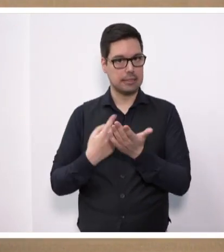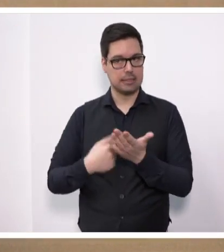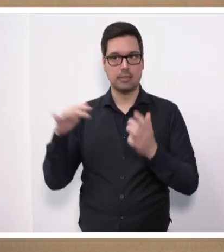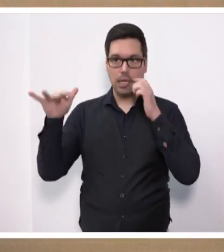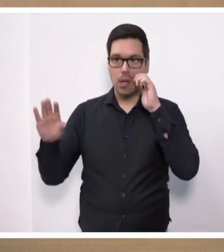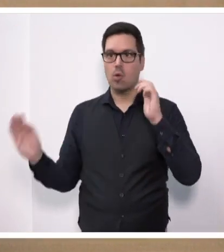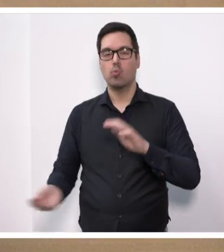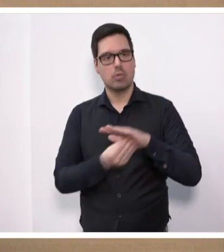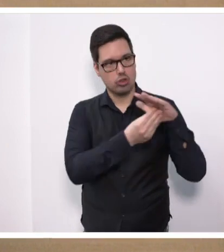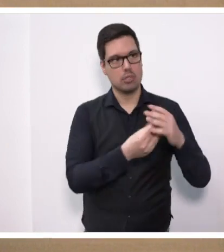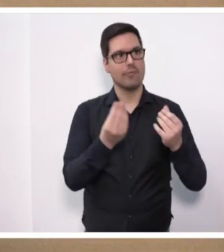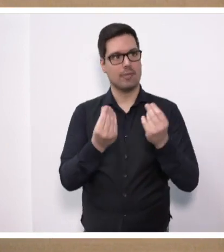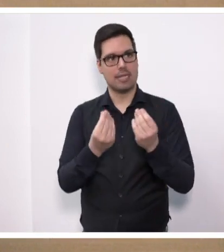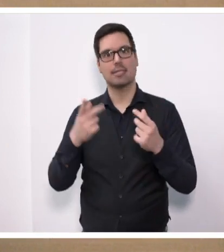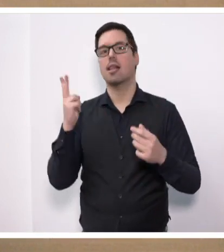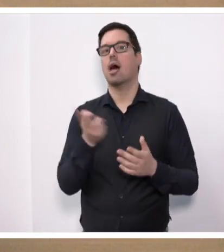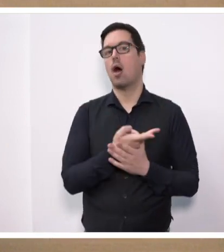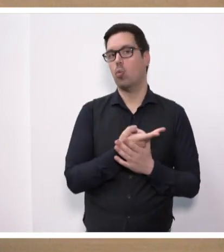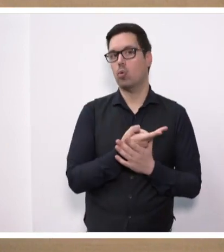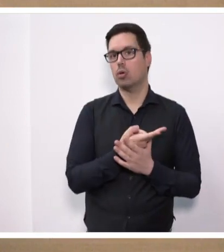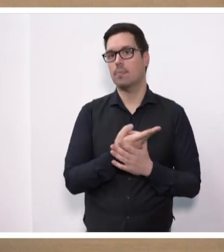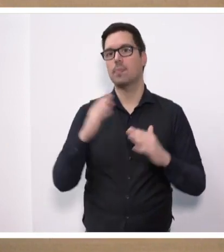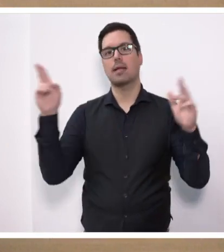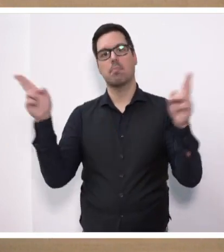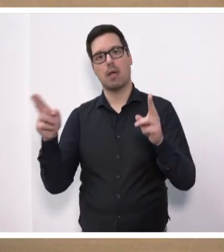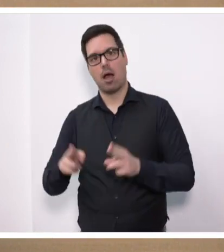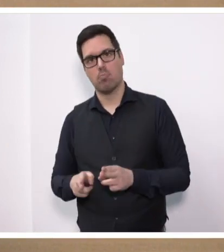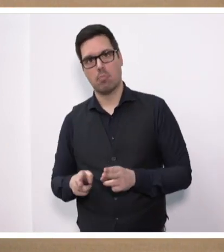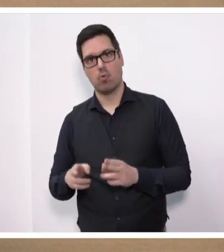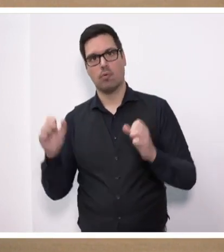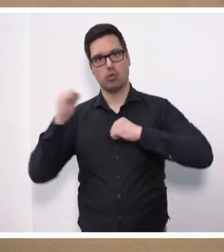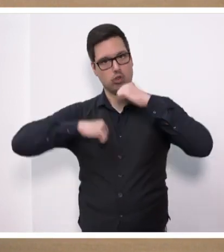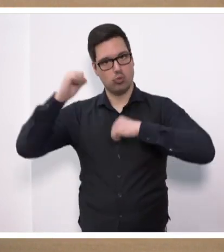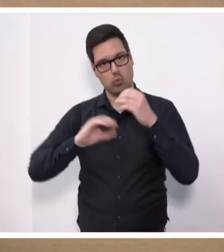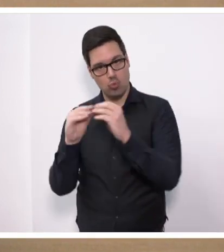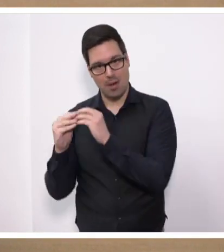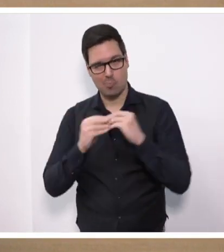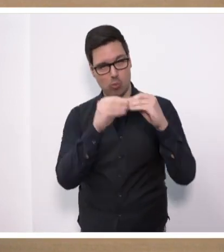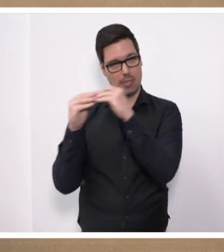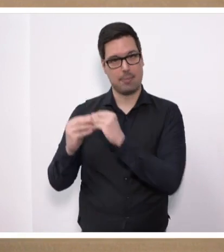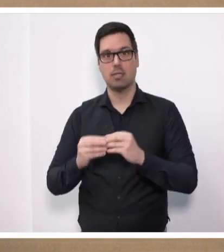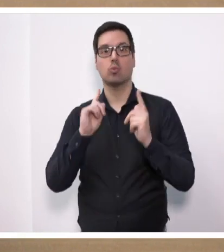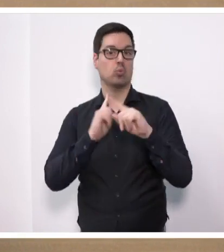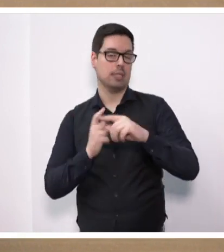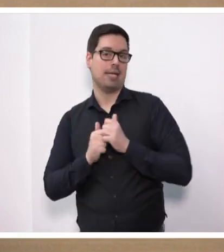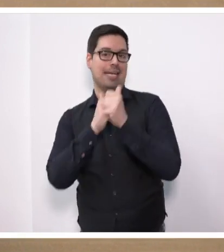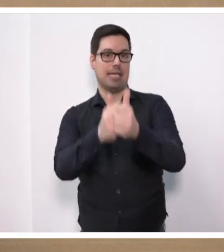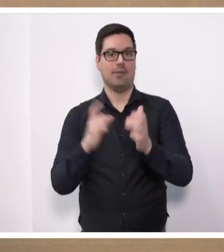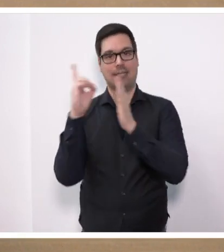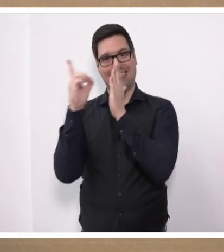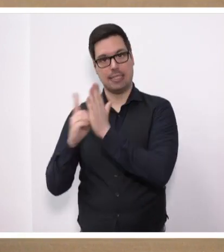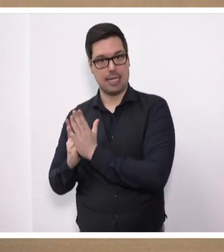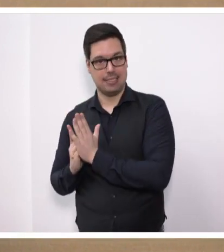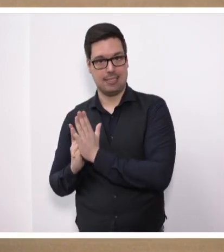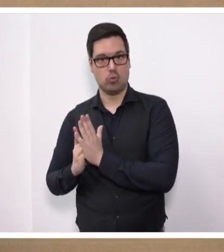sowohl finanziell, aber auch im Abbau von überbordenden Strukturen und den Hilfen hin zur Digitalisierung.